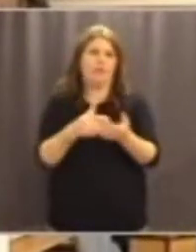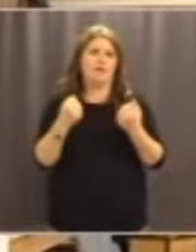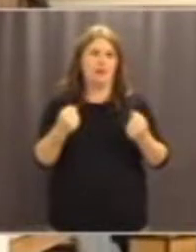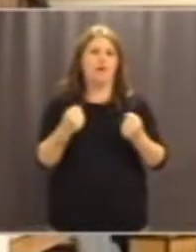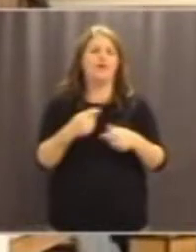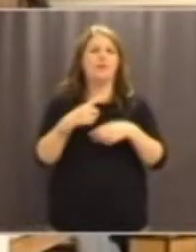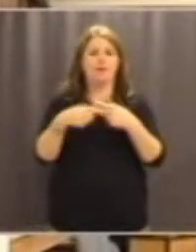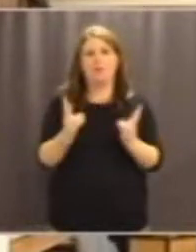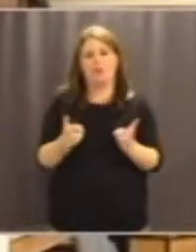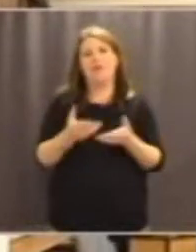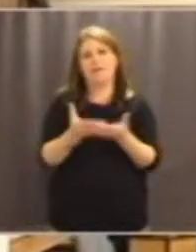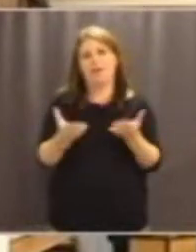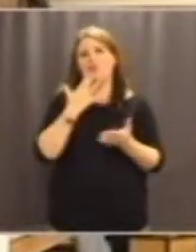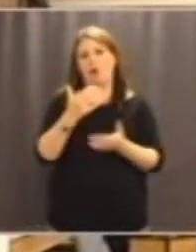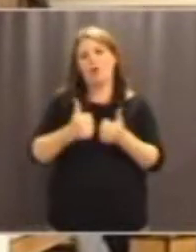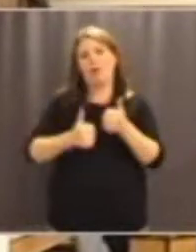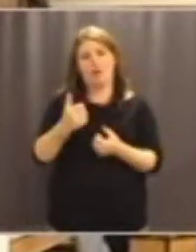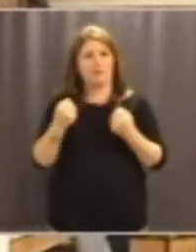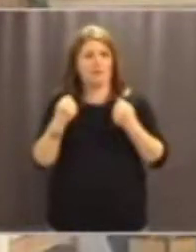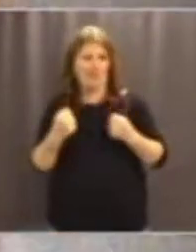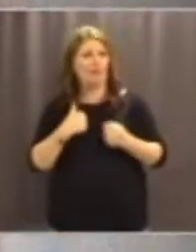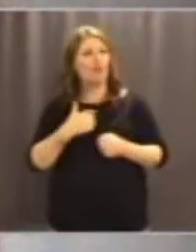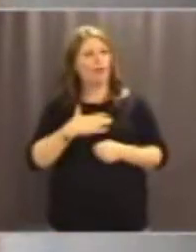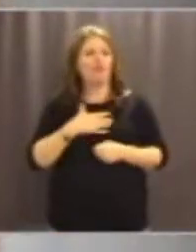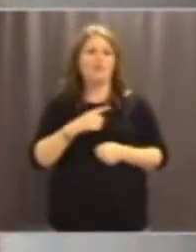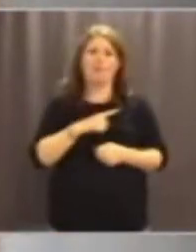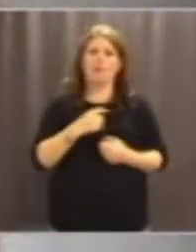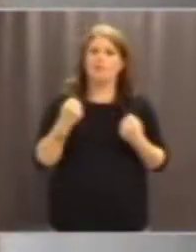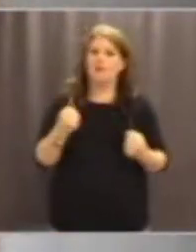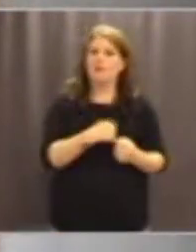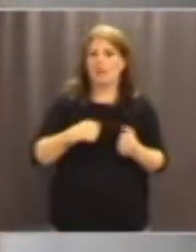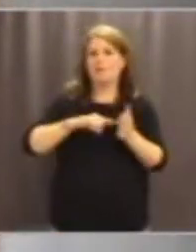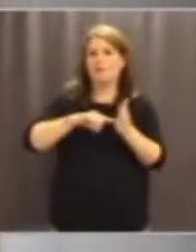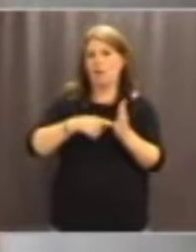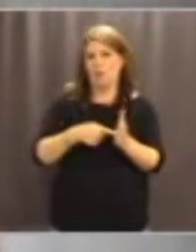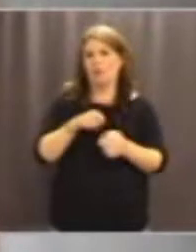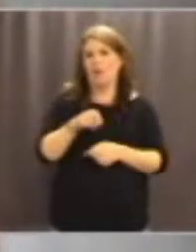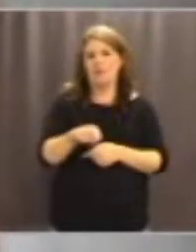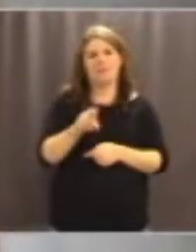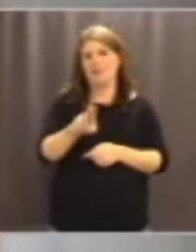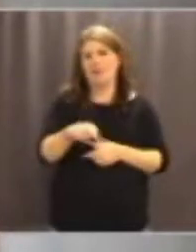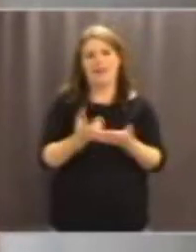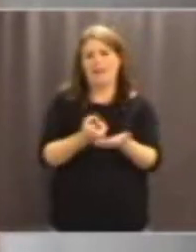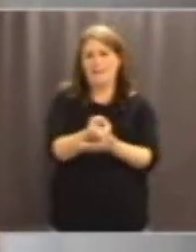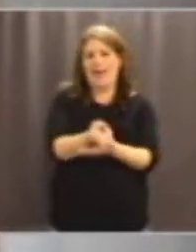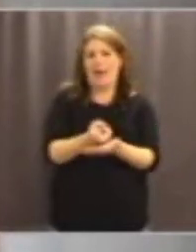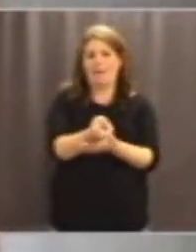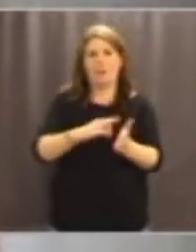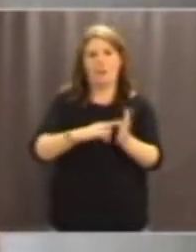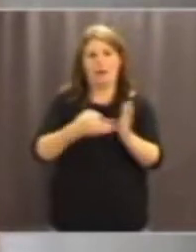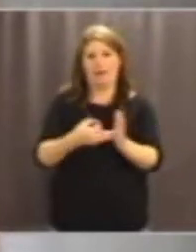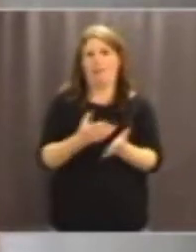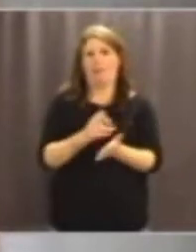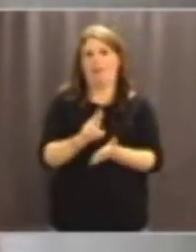konkurrenskraft Jag tycker det är väldigt viktigt att man påpekar detta Detta är inget järnvägsprojekt Det är ett